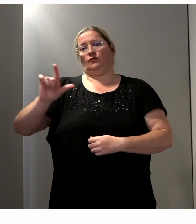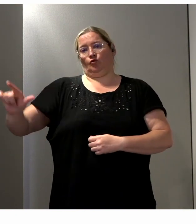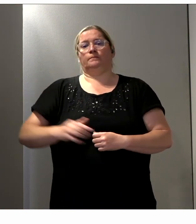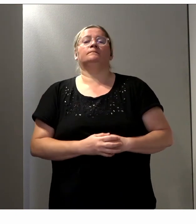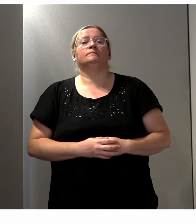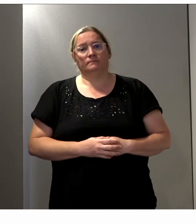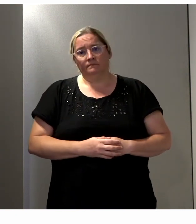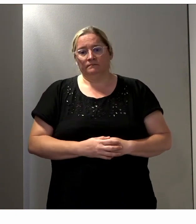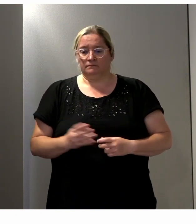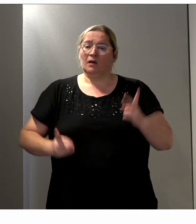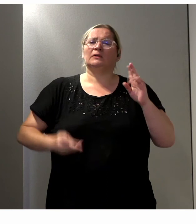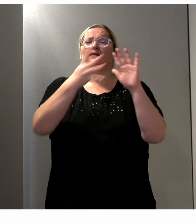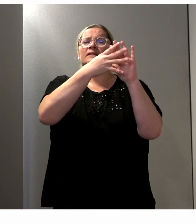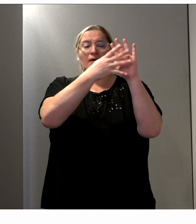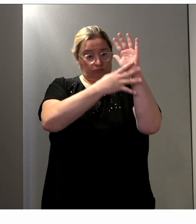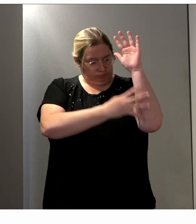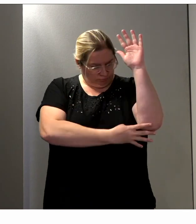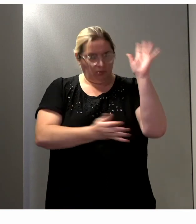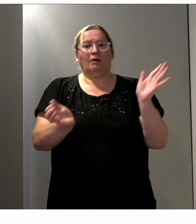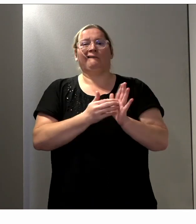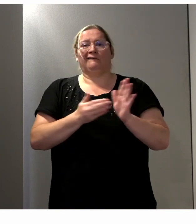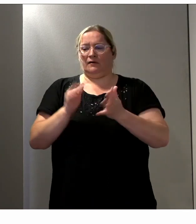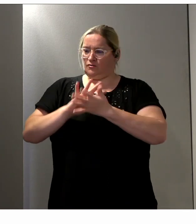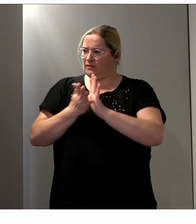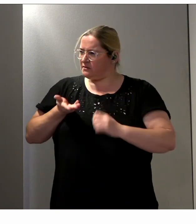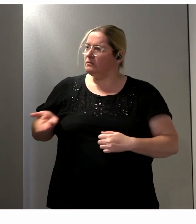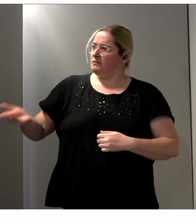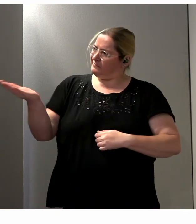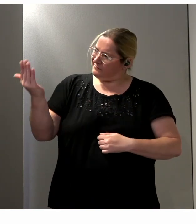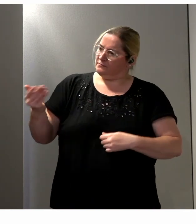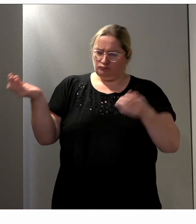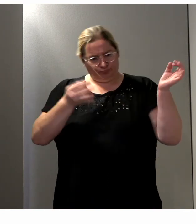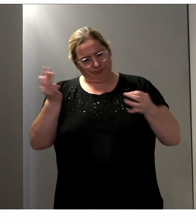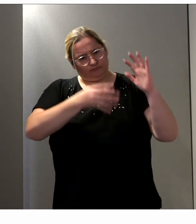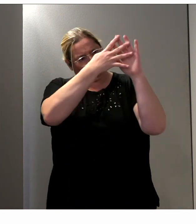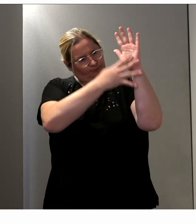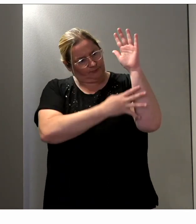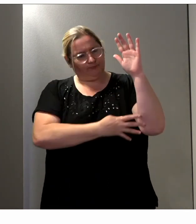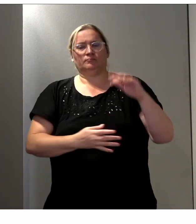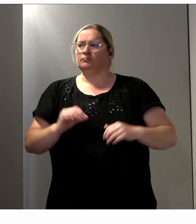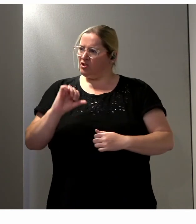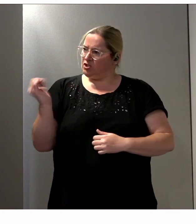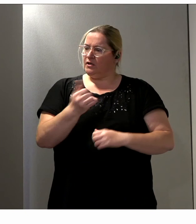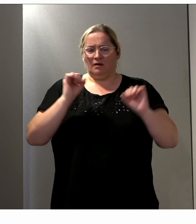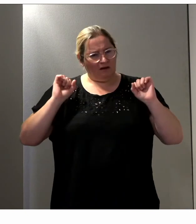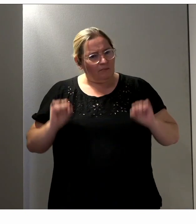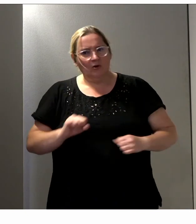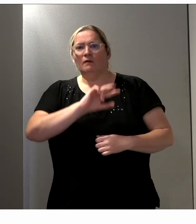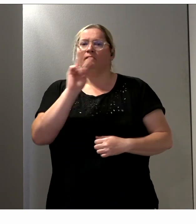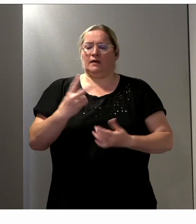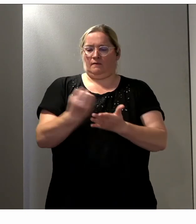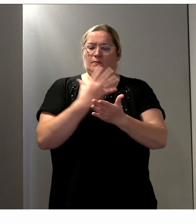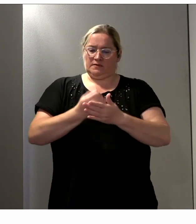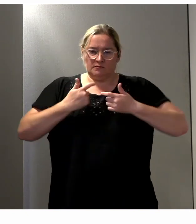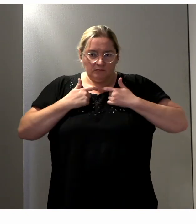enrichir peut-être la liste des critères avec l'ensemble des associations et pour que chacun puisse vraiment accéder à l